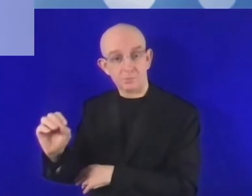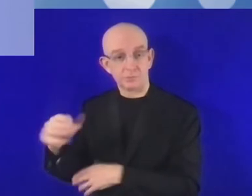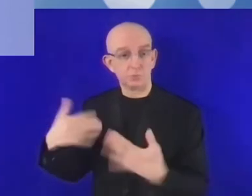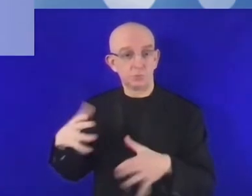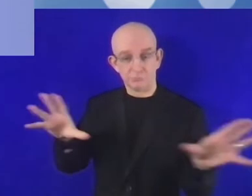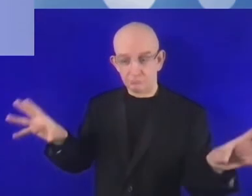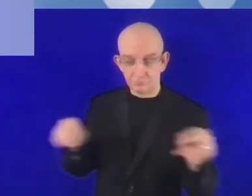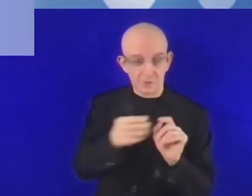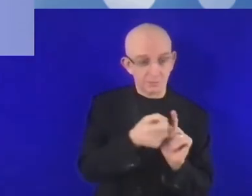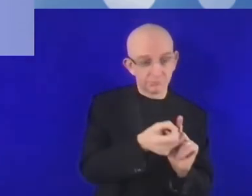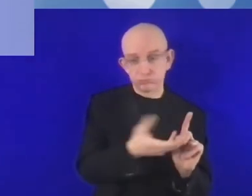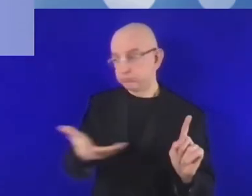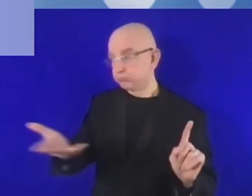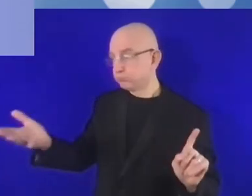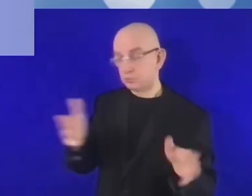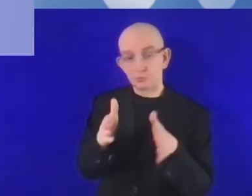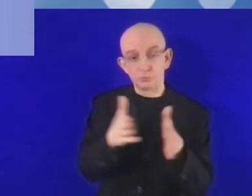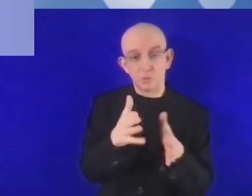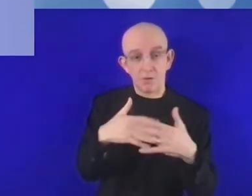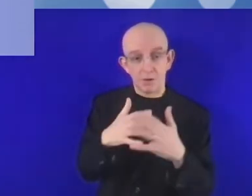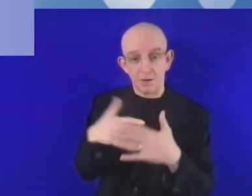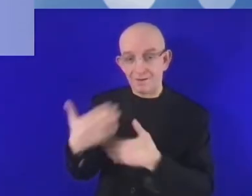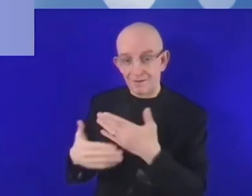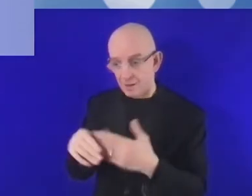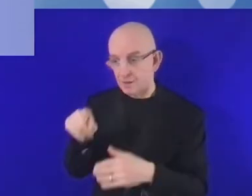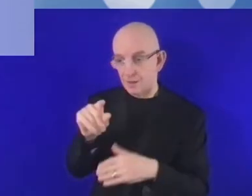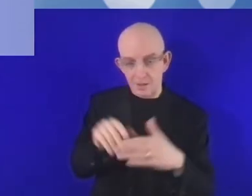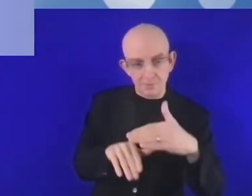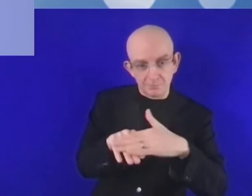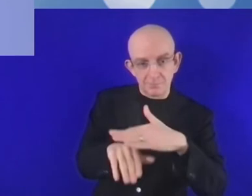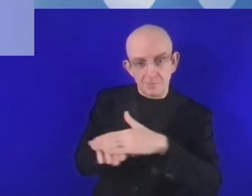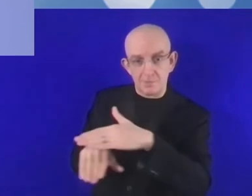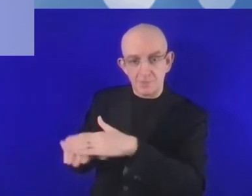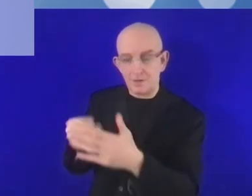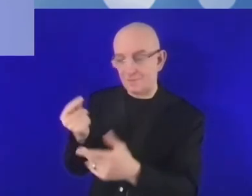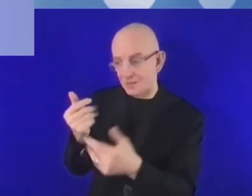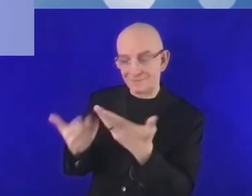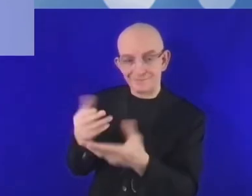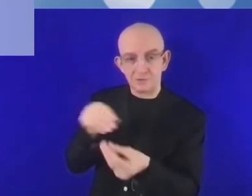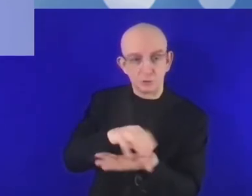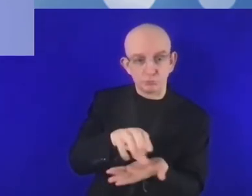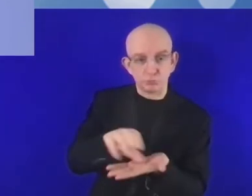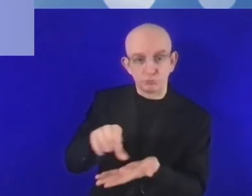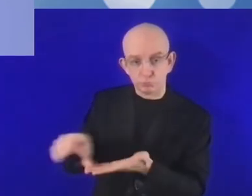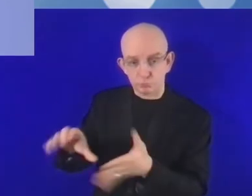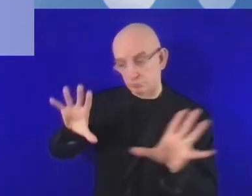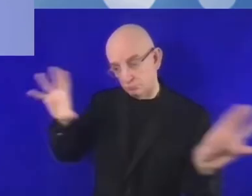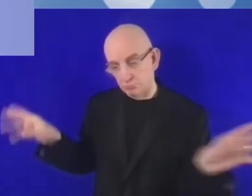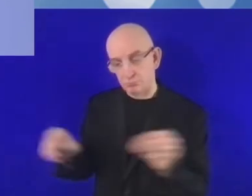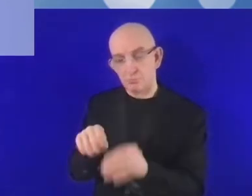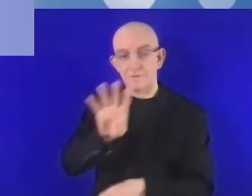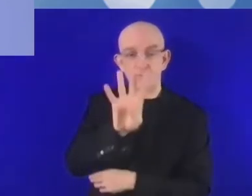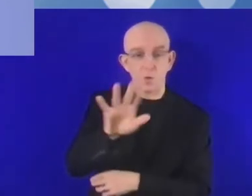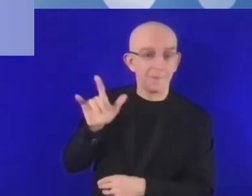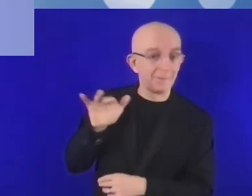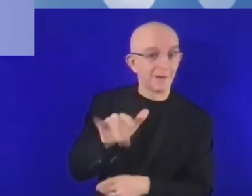przedsiębiorstw, oferując wsparcie finansowe. Pamiętajmy, że to jest sektor, który